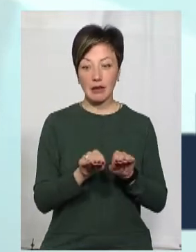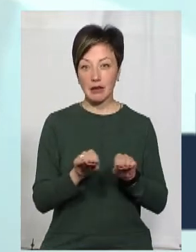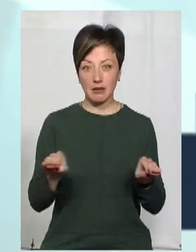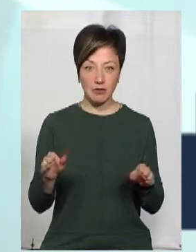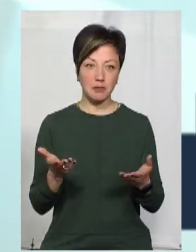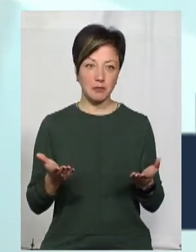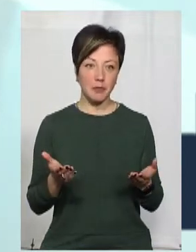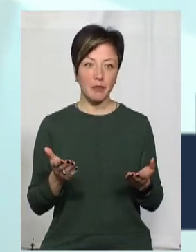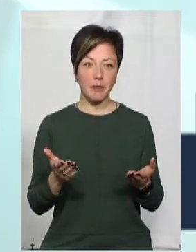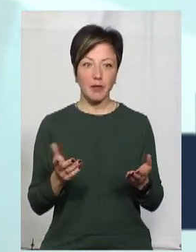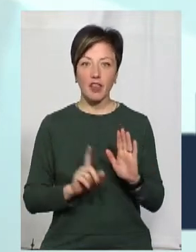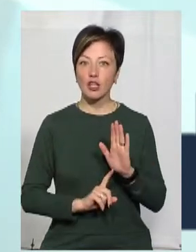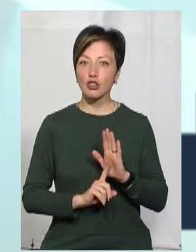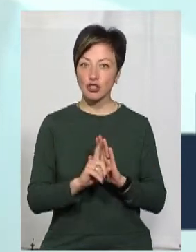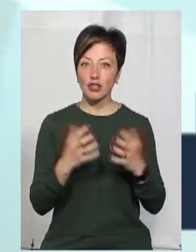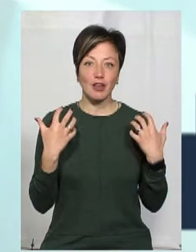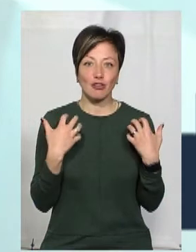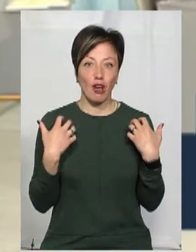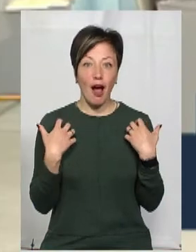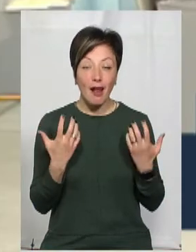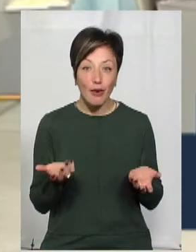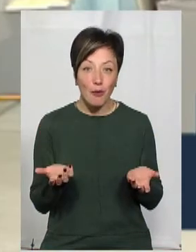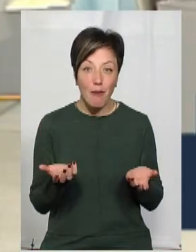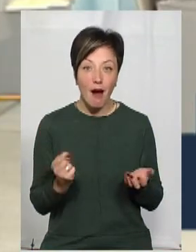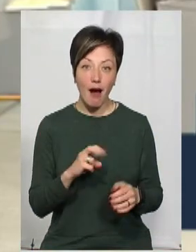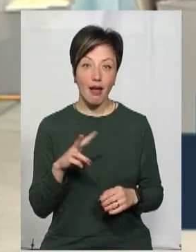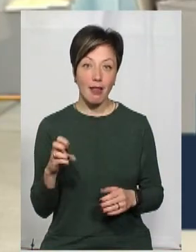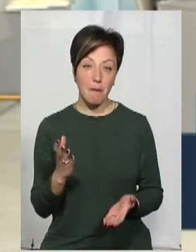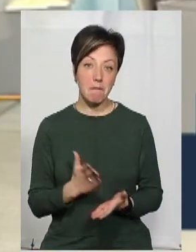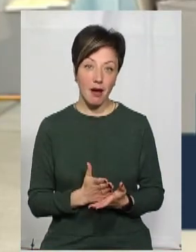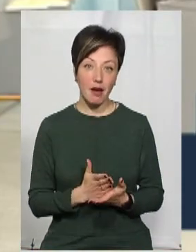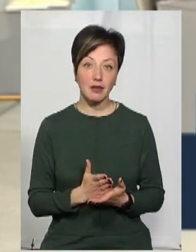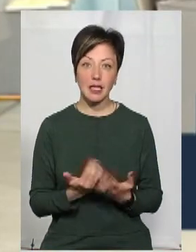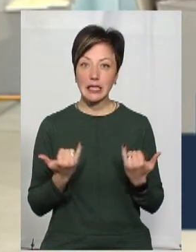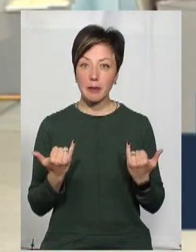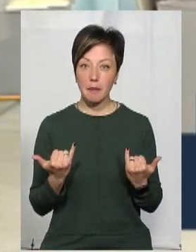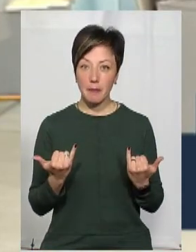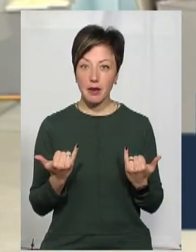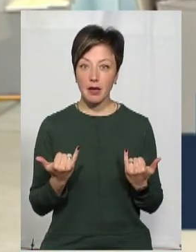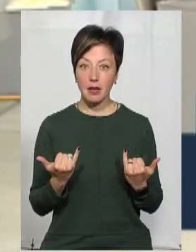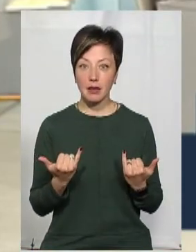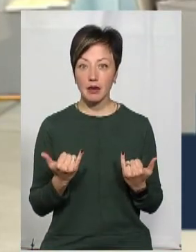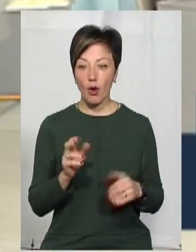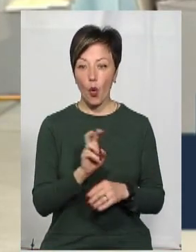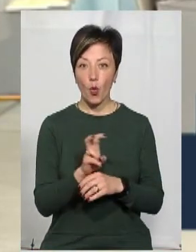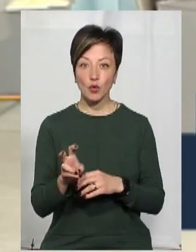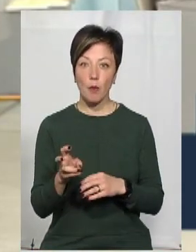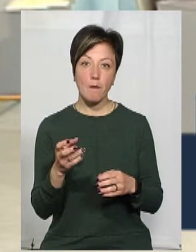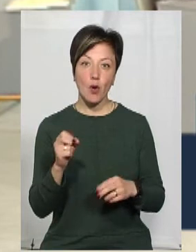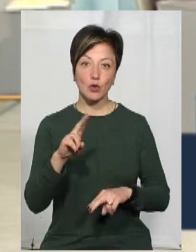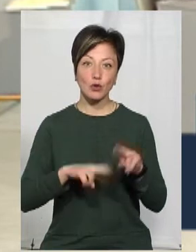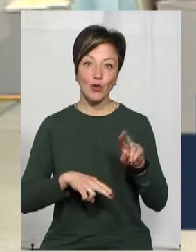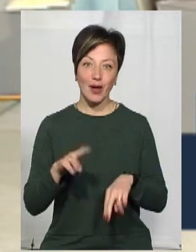якимось був би, ну, хайний начальником, ну, все одно, а тепер ходжу зараз по стройкам, щоб по